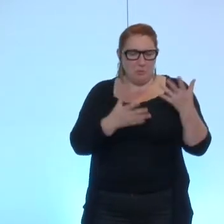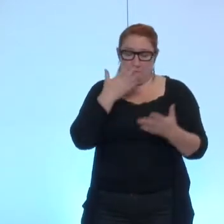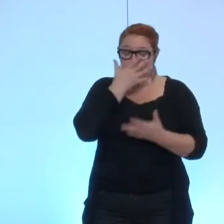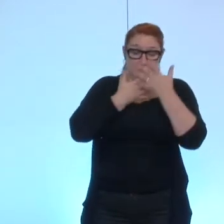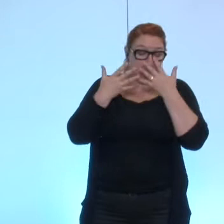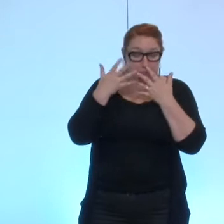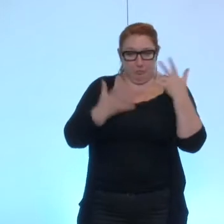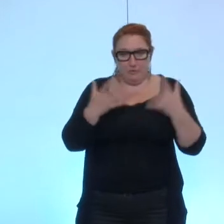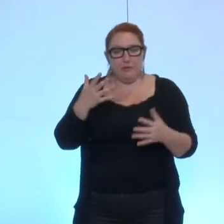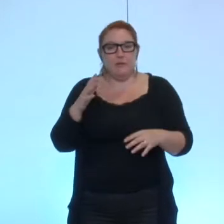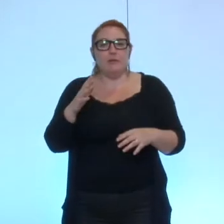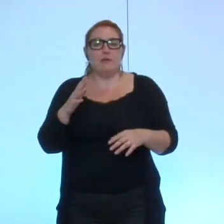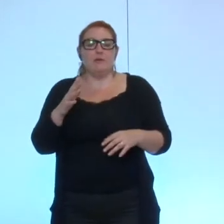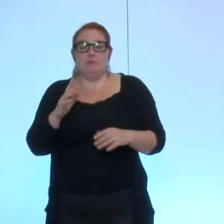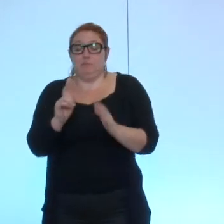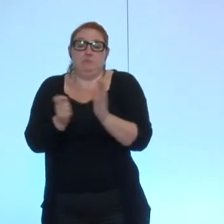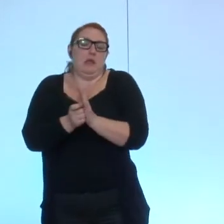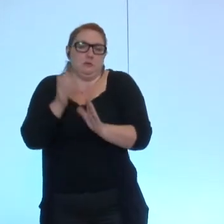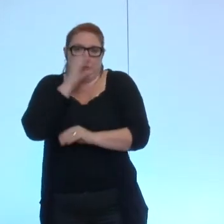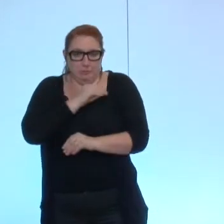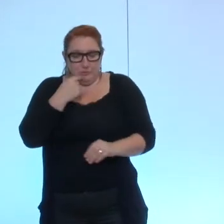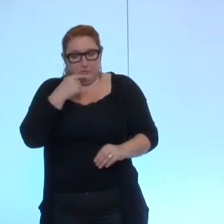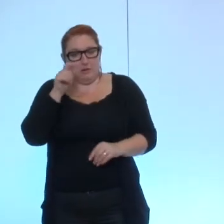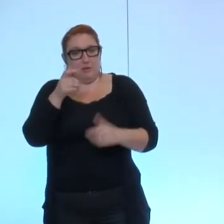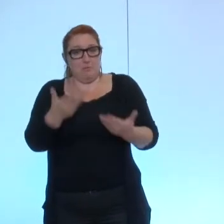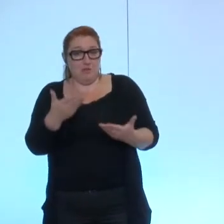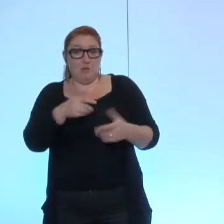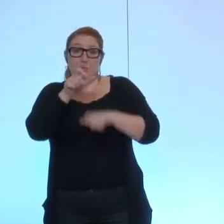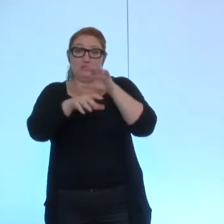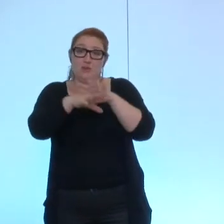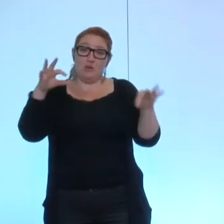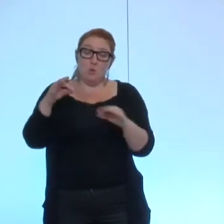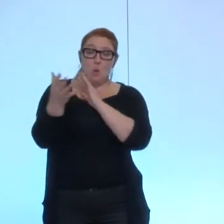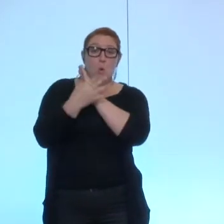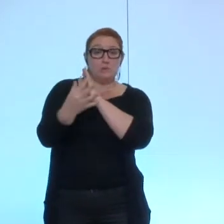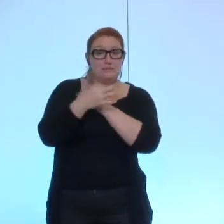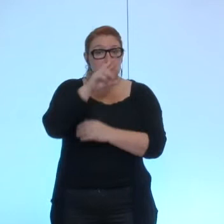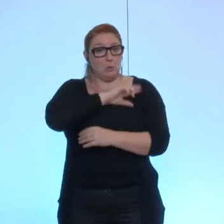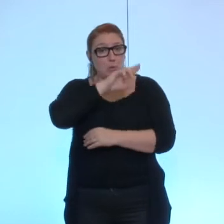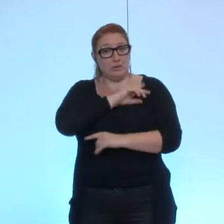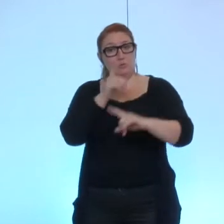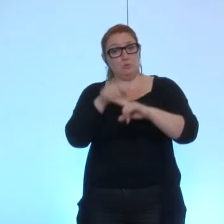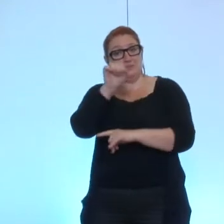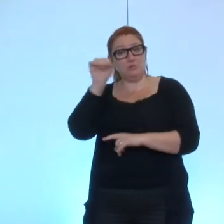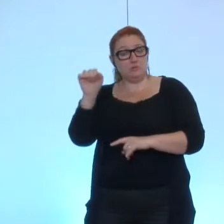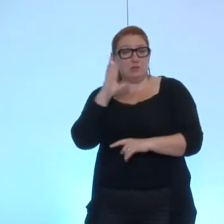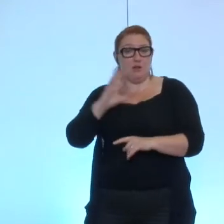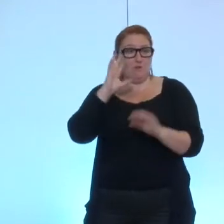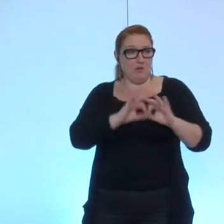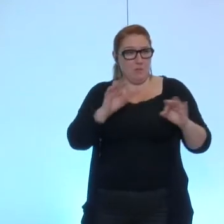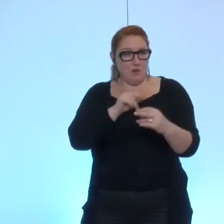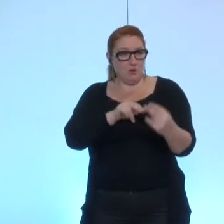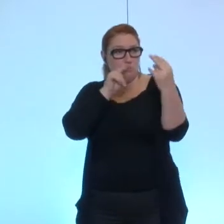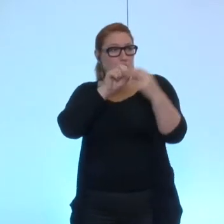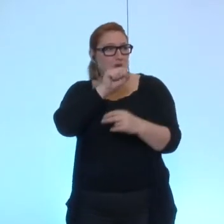sur le fait que maintenant les élus ont des cotisations retraite et une sécurité sociale ce qui n'était pas le cas en 2010 c'était Hollande je vois dans les yeux de